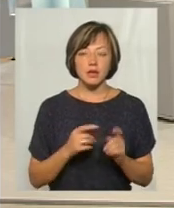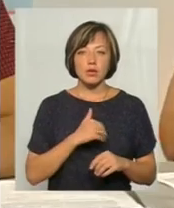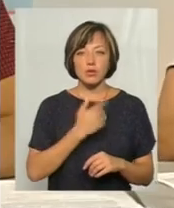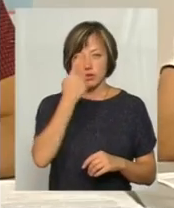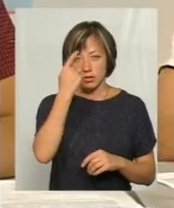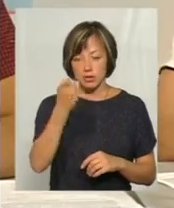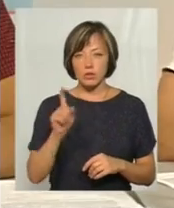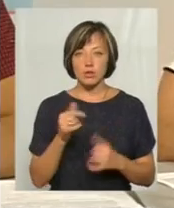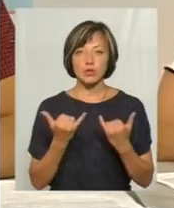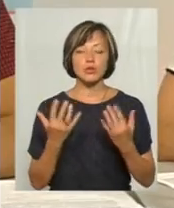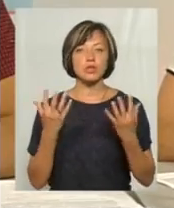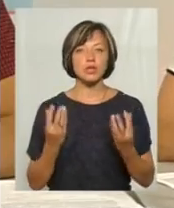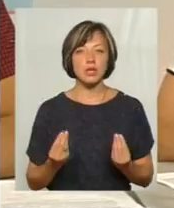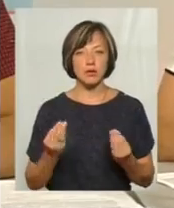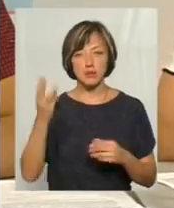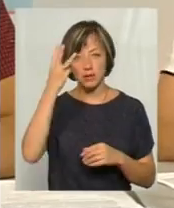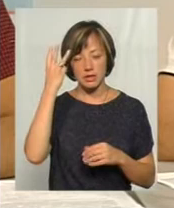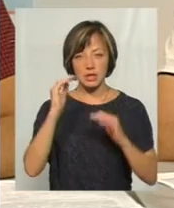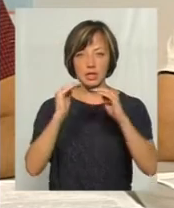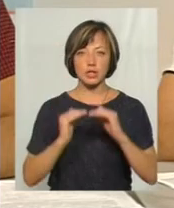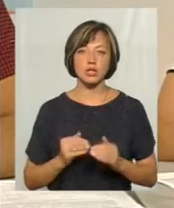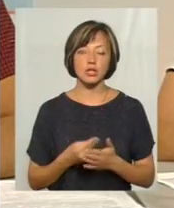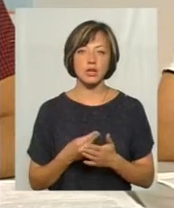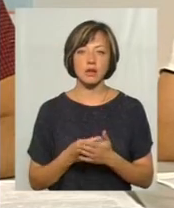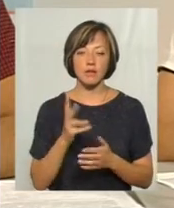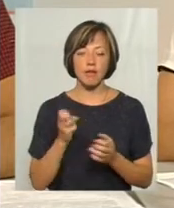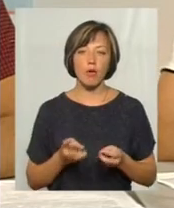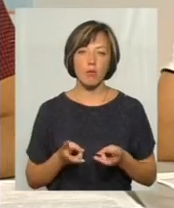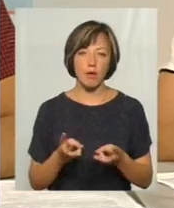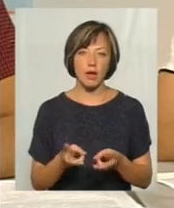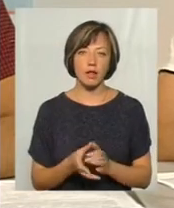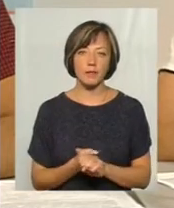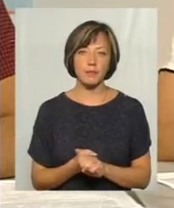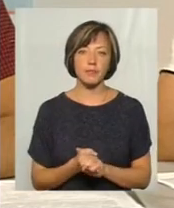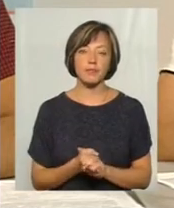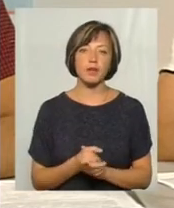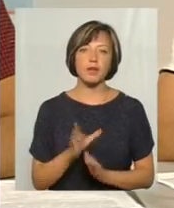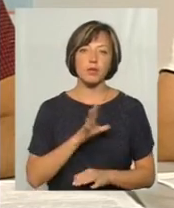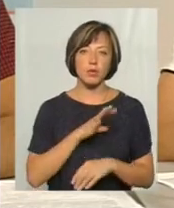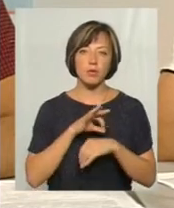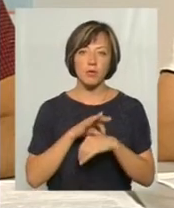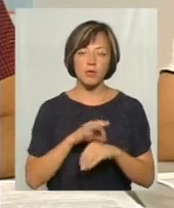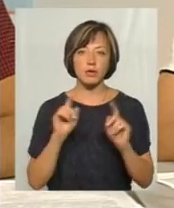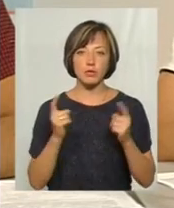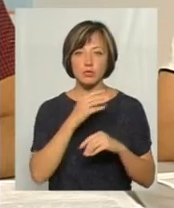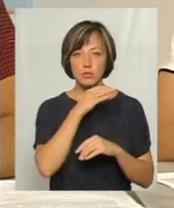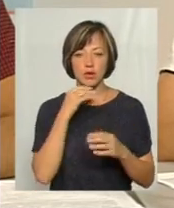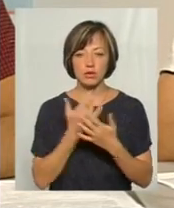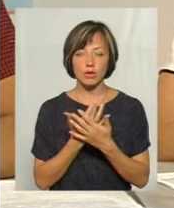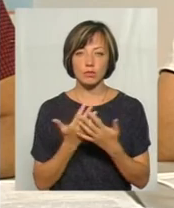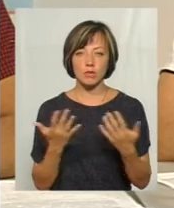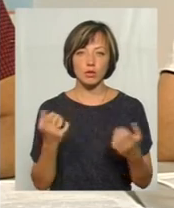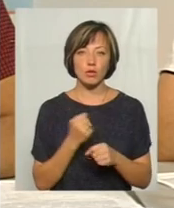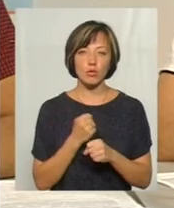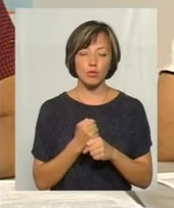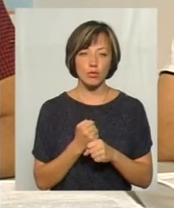наголосити, що на сьогоднішній день в Хмельницькому найнижчий тариф на опалення. Для цього було проведено дуже багато різноманітної